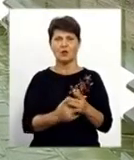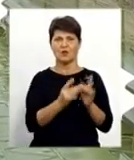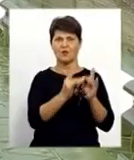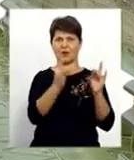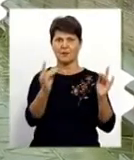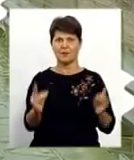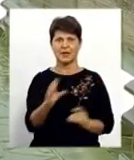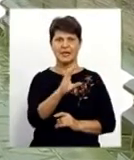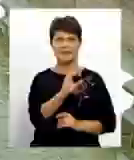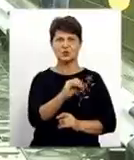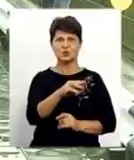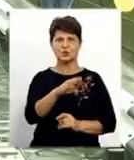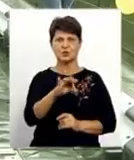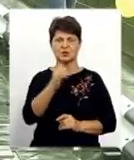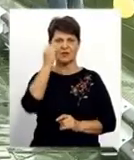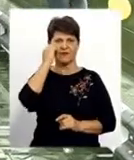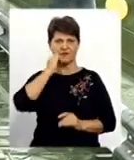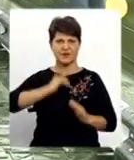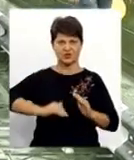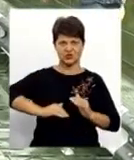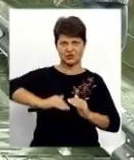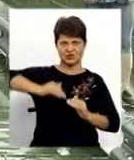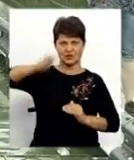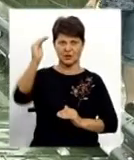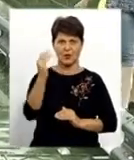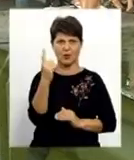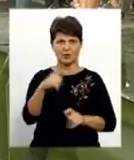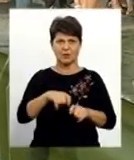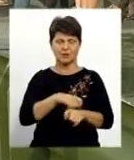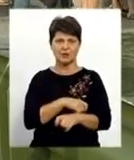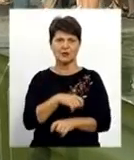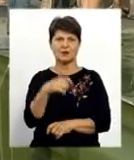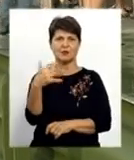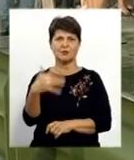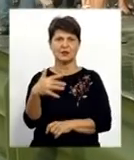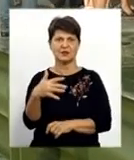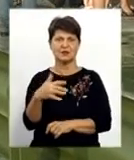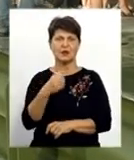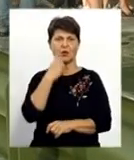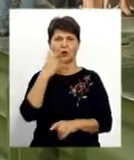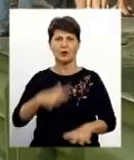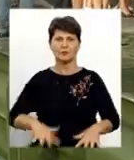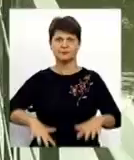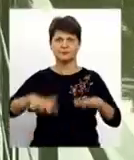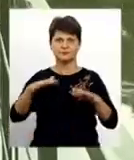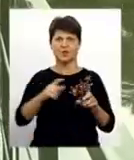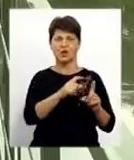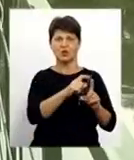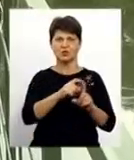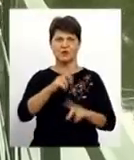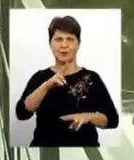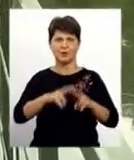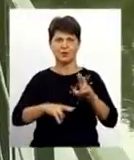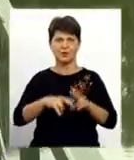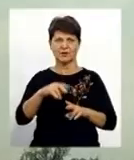Сутисках на півтора метри вищий за старий, що дозволяє уникнути підтоплення конструкції під час паводків. За словами будівельників, переправа